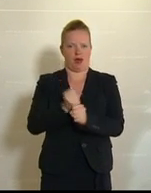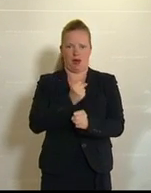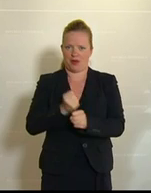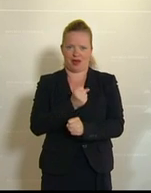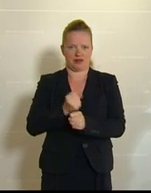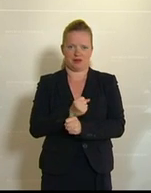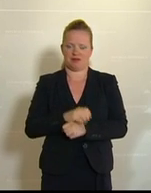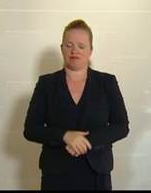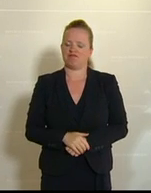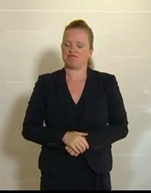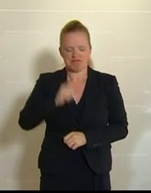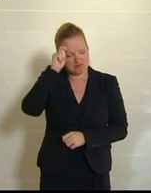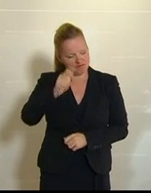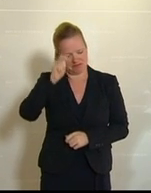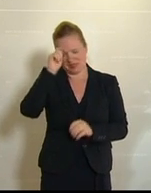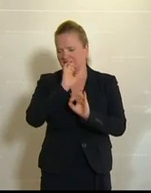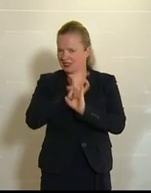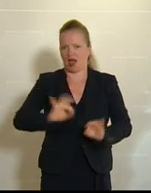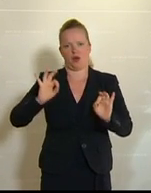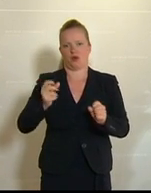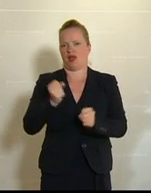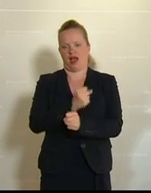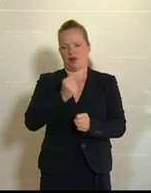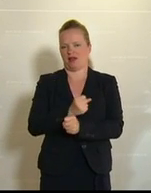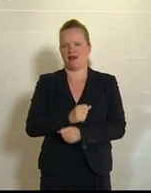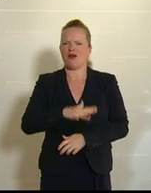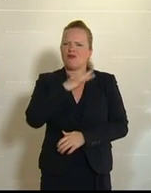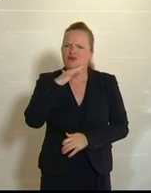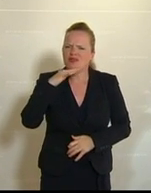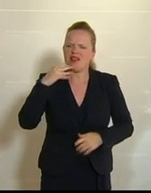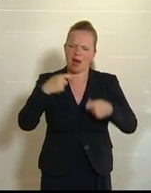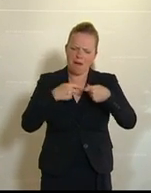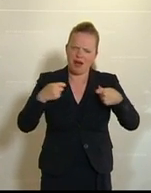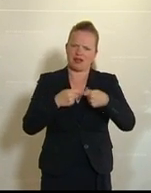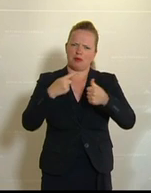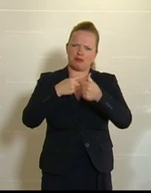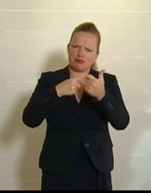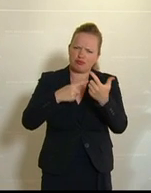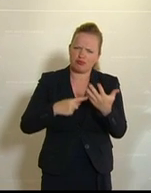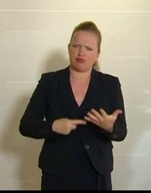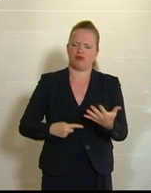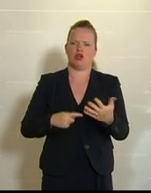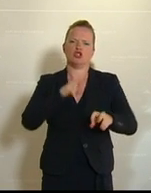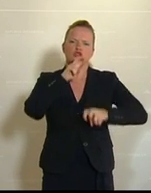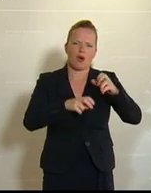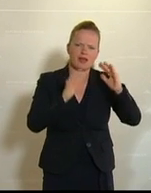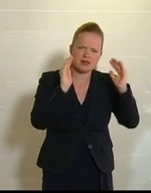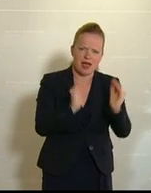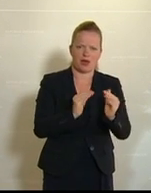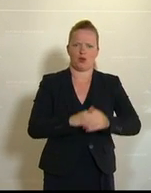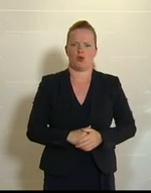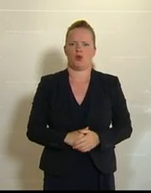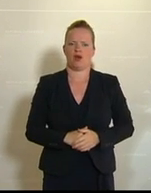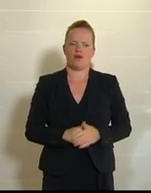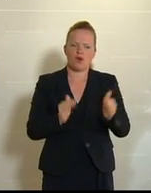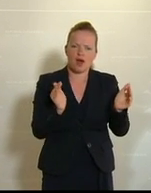gute Arbeit geleistet mit all den vielen Maßnahmen, wie schon genannt Steuersenkung für